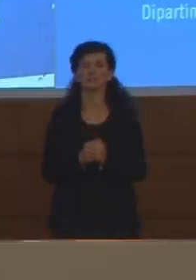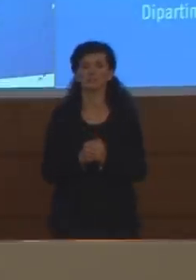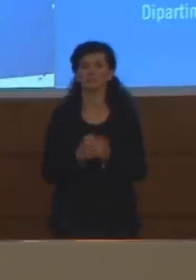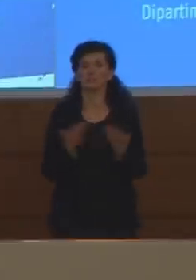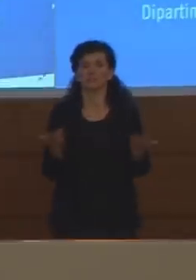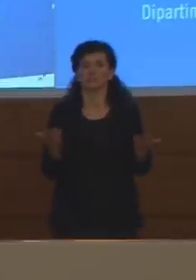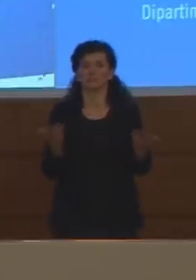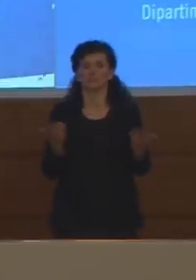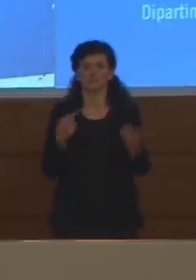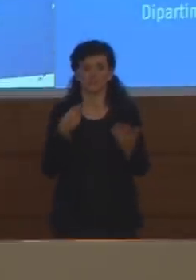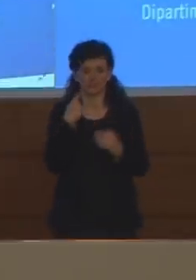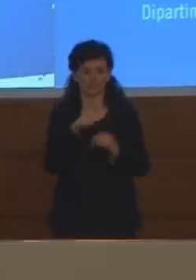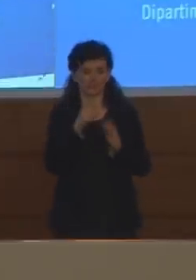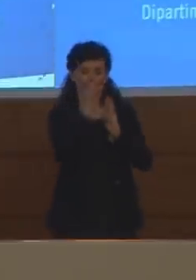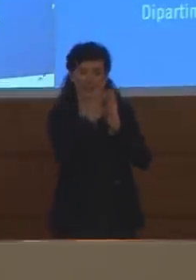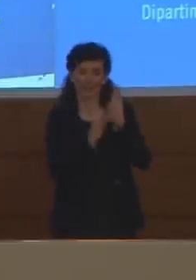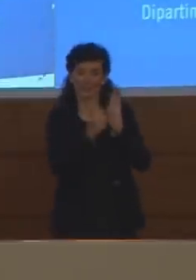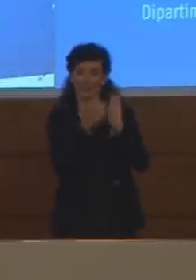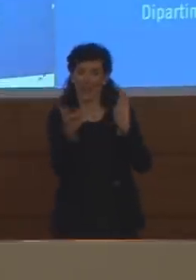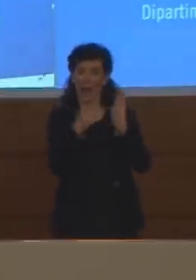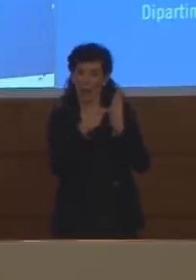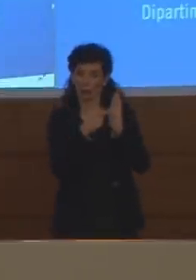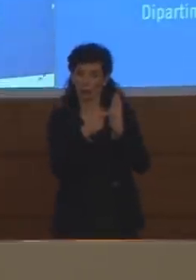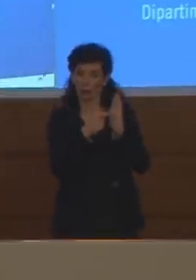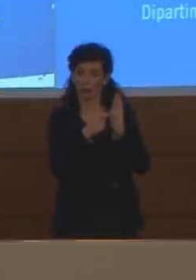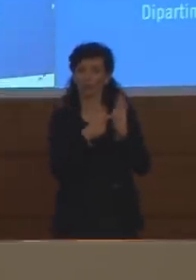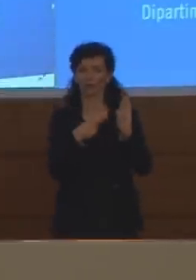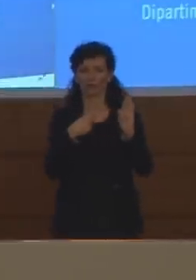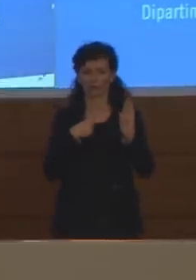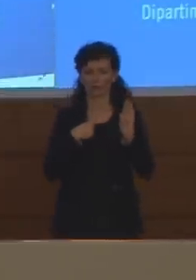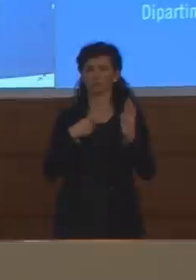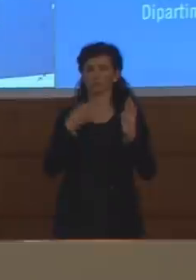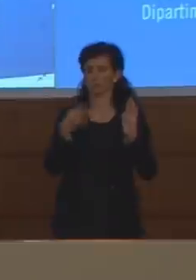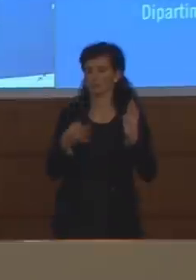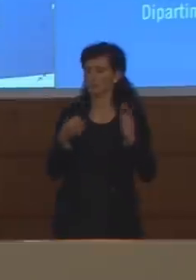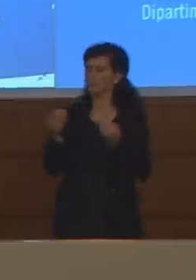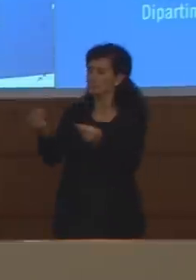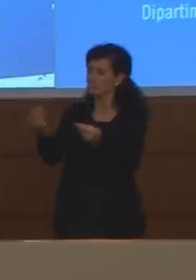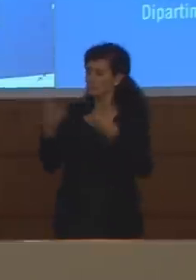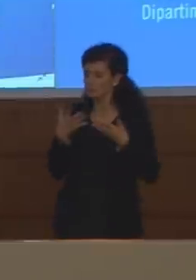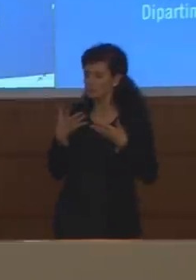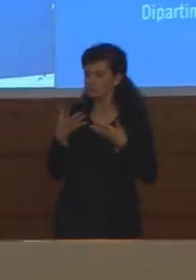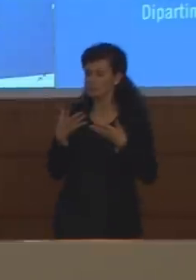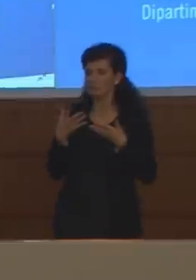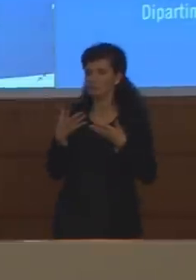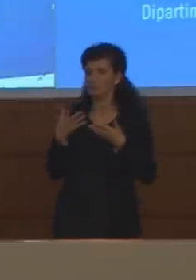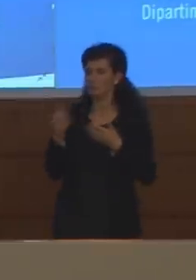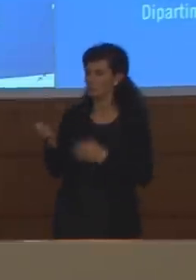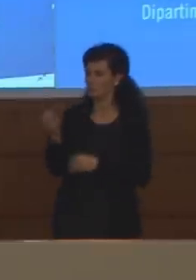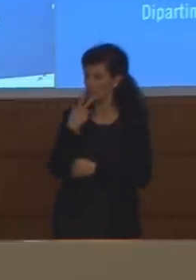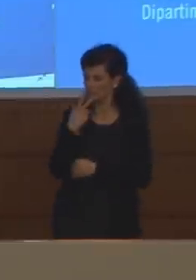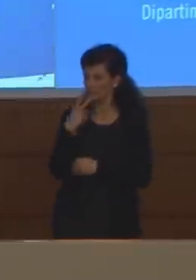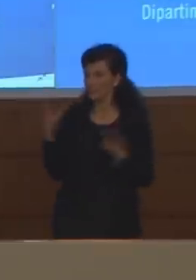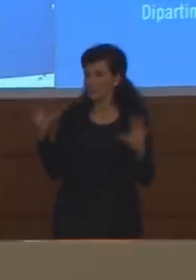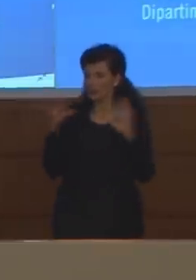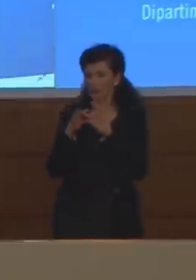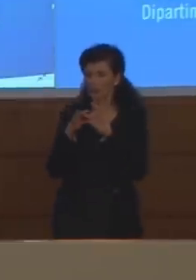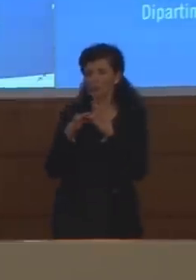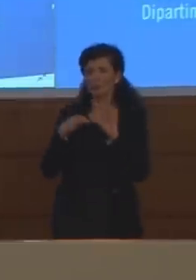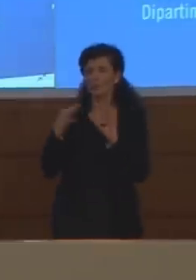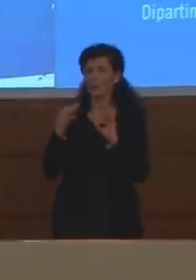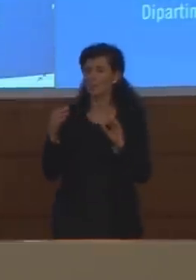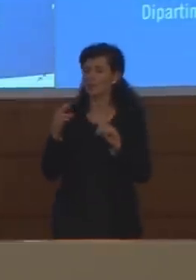il dato è noi prendiamo i riferimenti ai casi in relazione ai nuovi tamponi che vengono